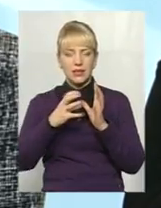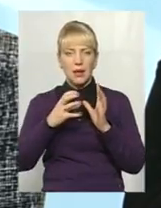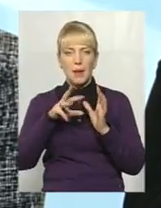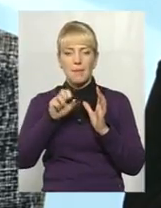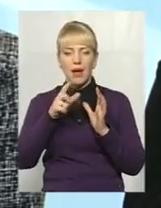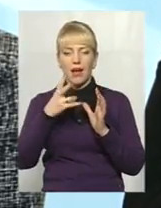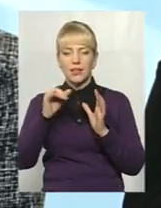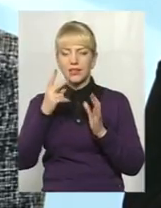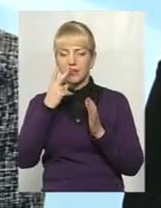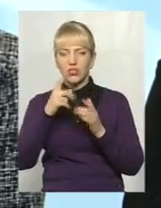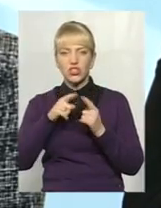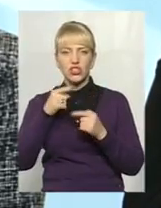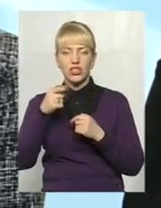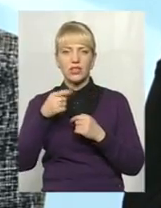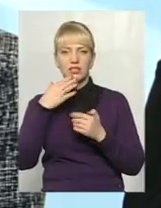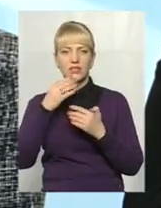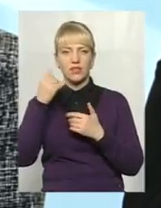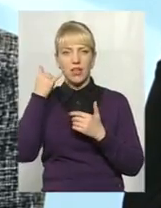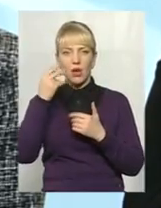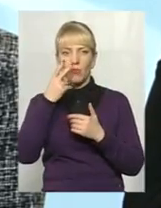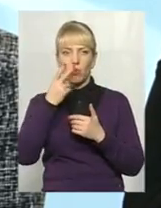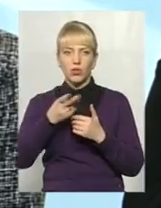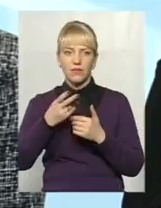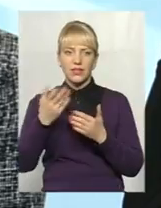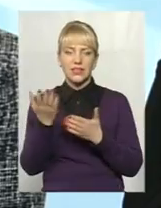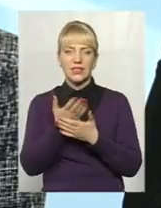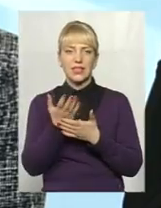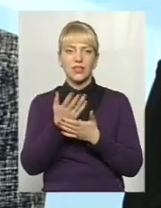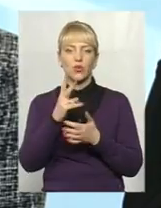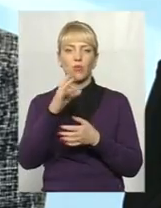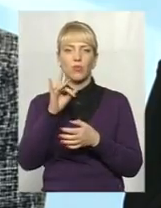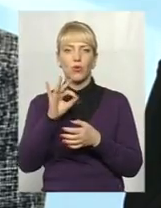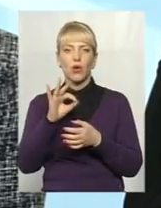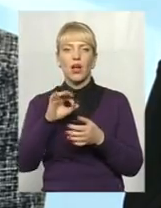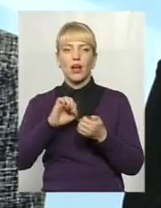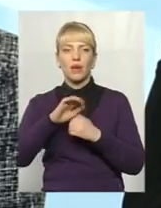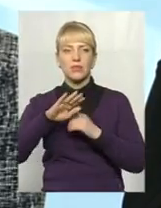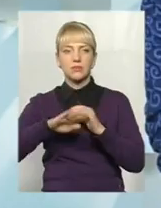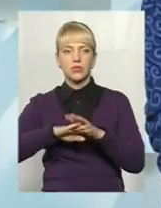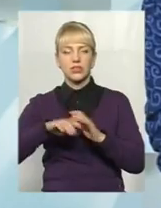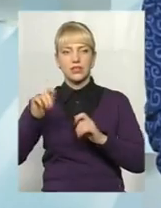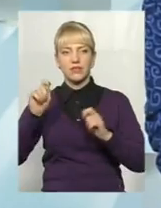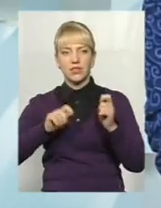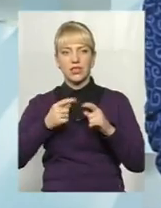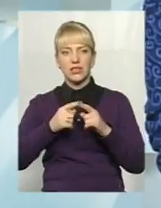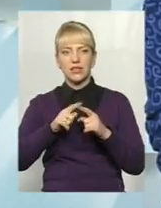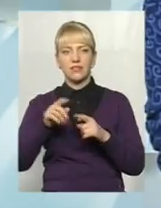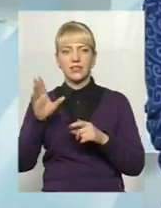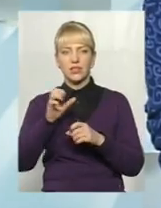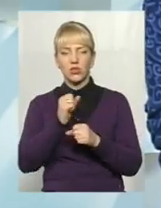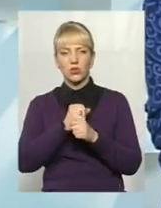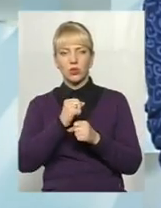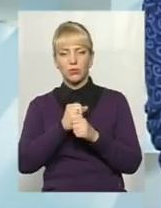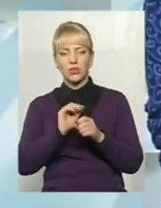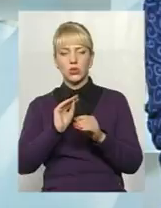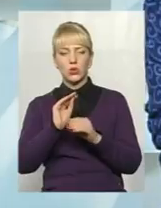на нього через свій смартфон, подивитися фільм про Каменець-Подільський, фестивальний. І розроблений цілий додаток, так?